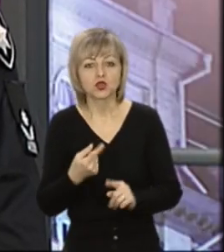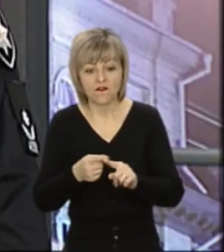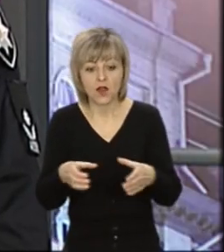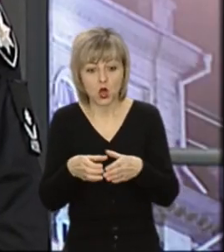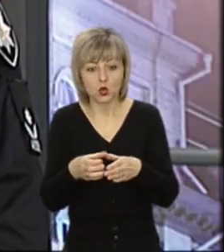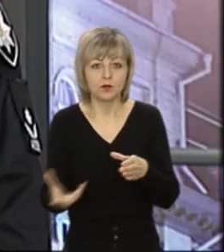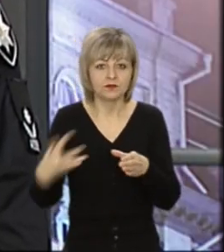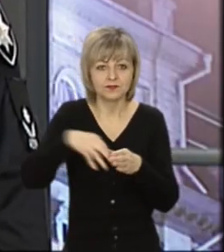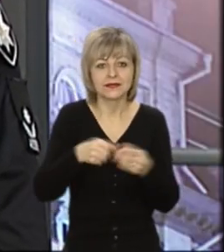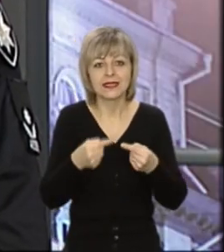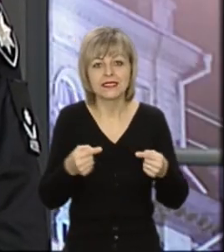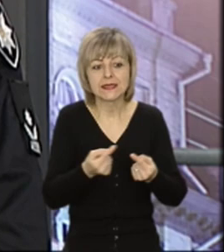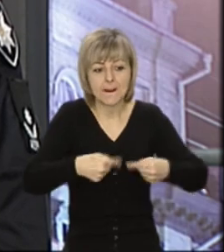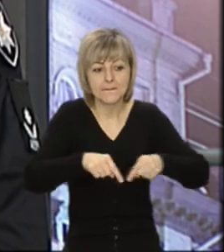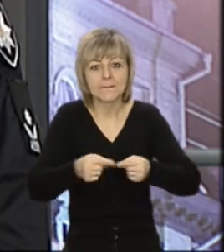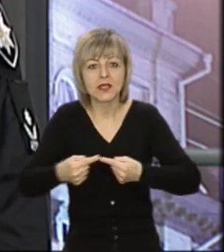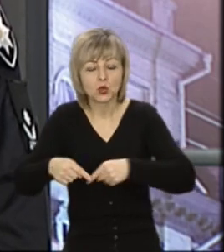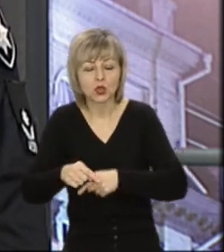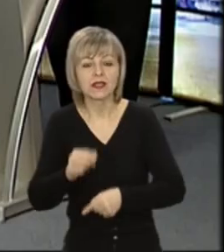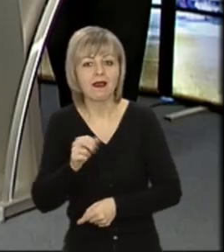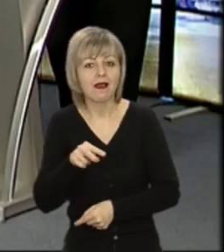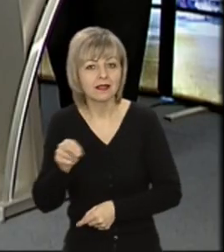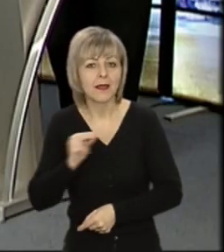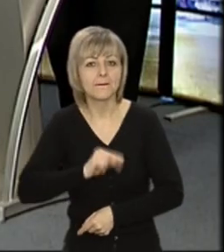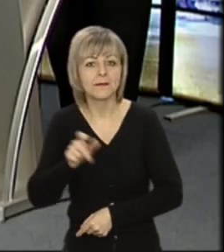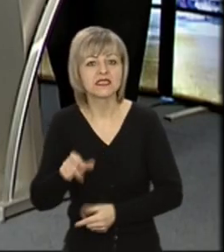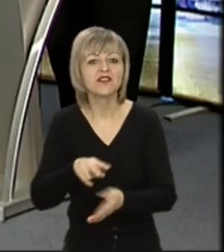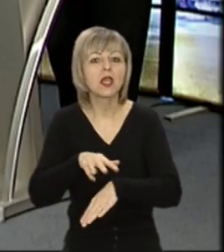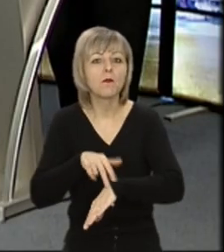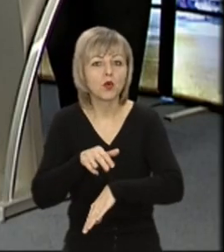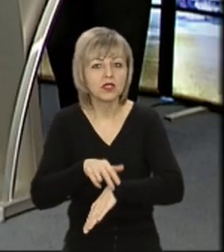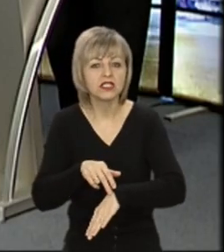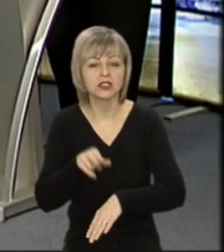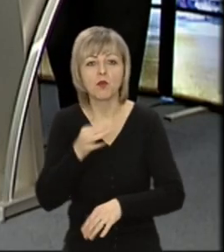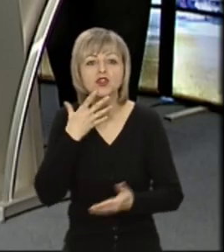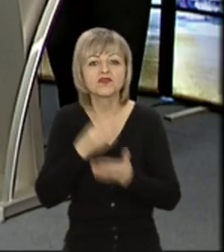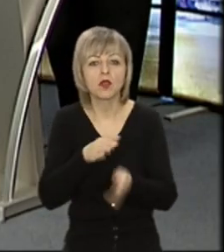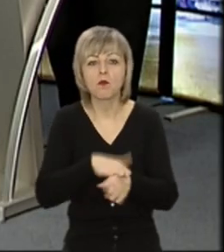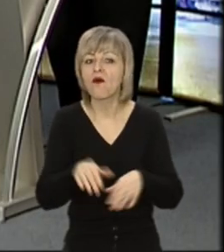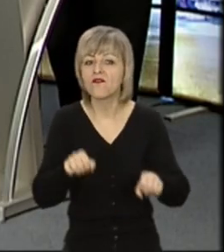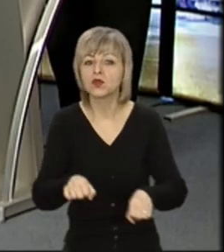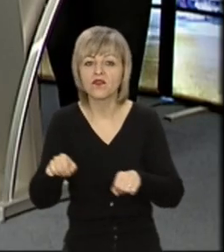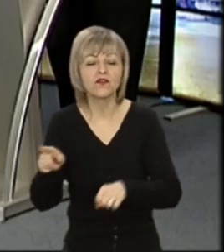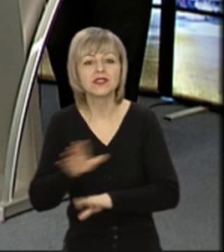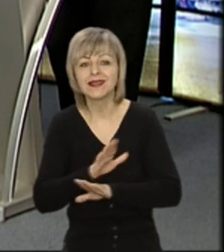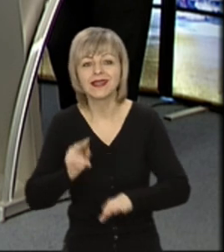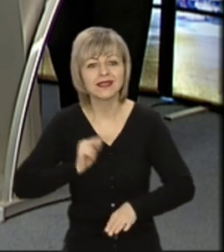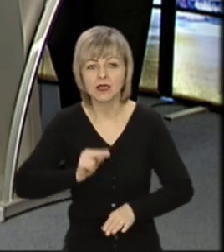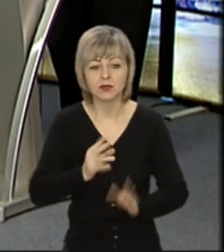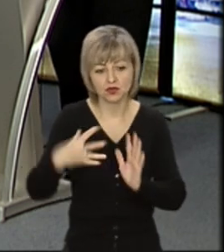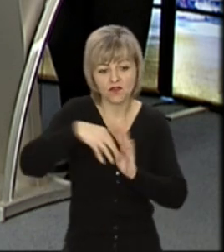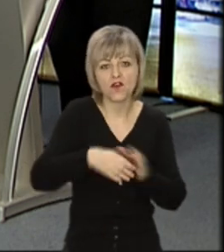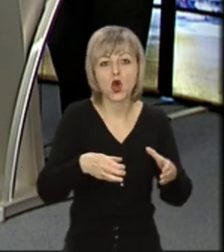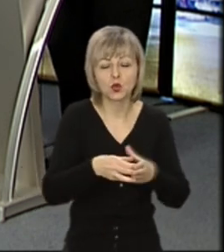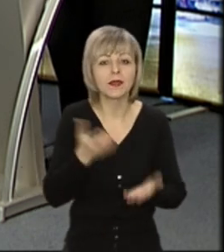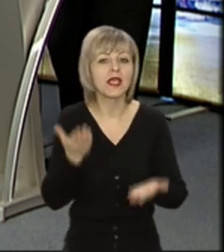різні підрозділи, але працівники поліції в межах своїх повноважень, вони не тільки працюють з цими групами.